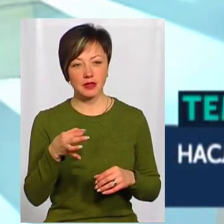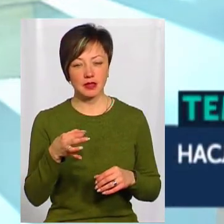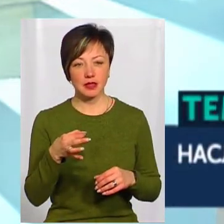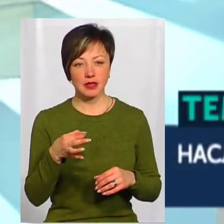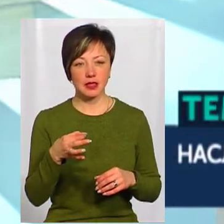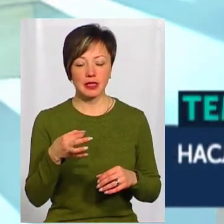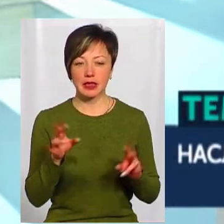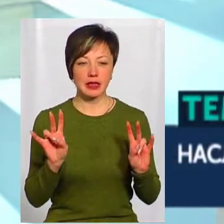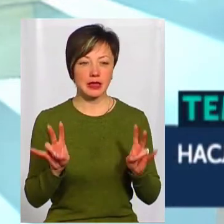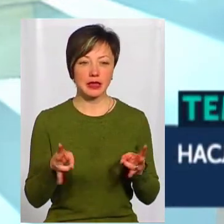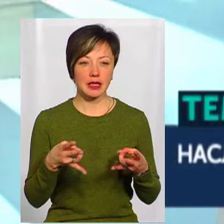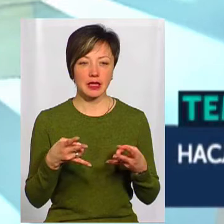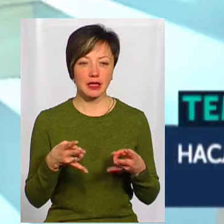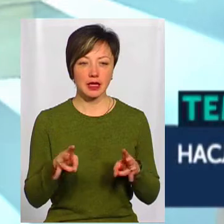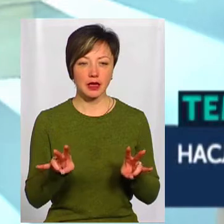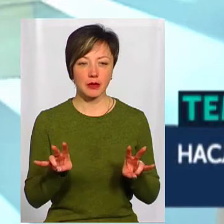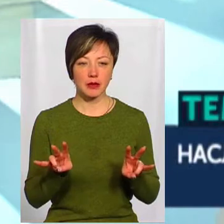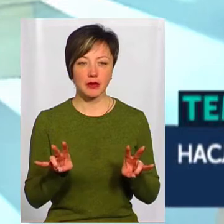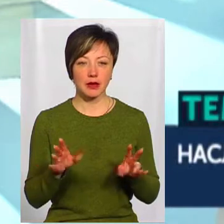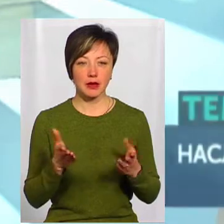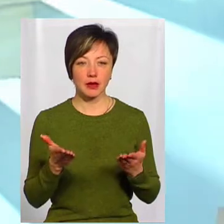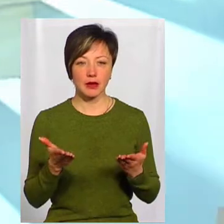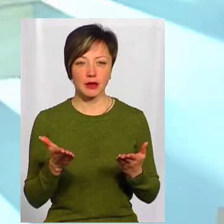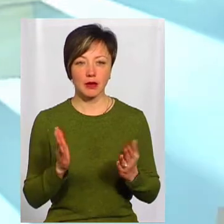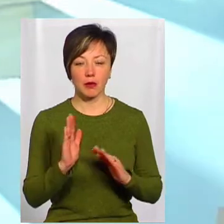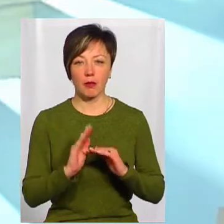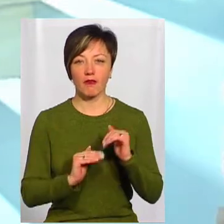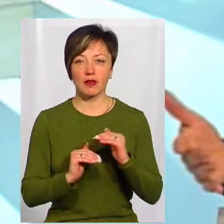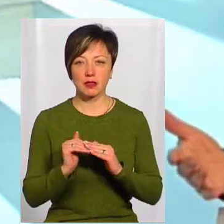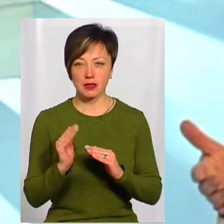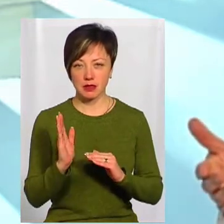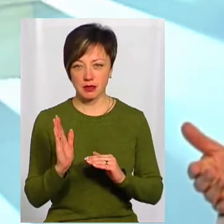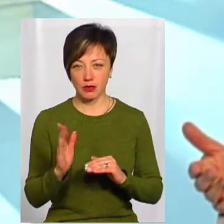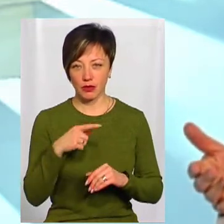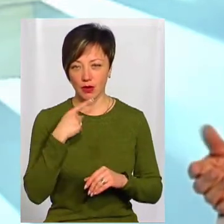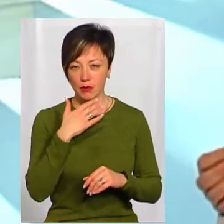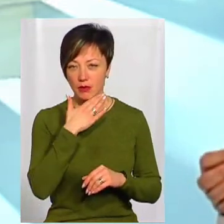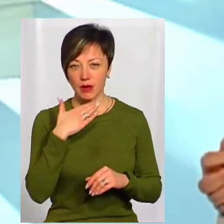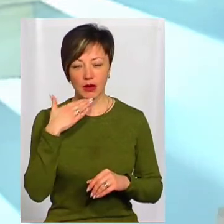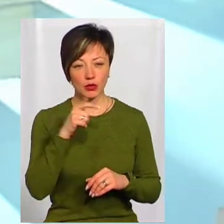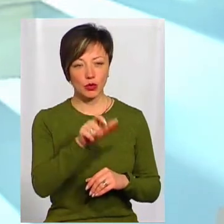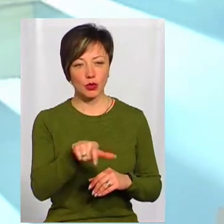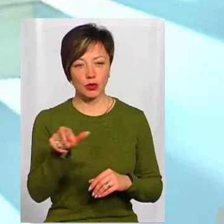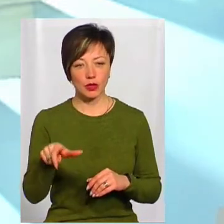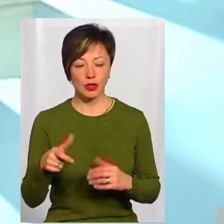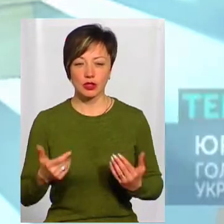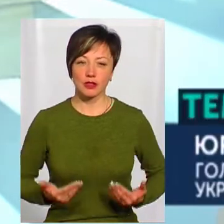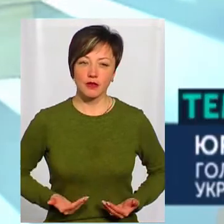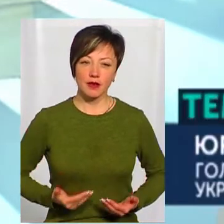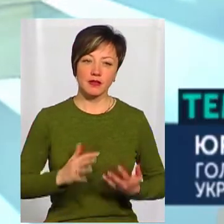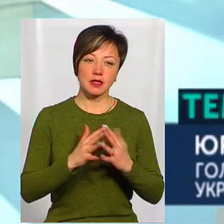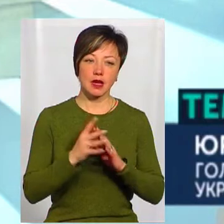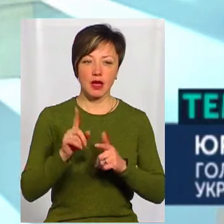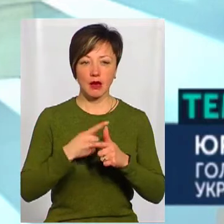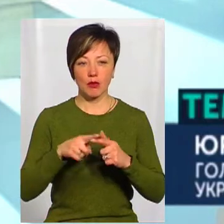Я навіть не треба, скажімо, практики професійної. Ми, багато людей, якщо не живе в селі, то